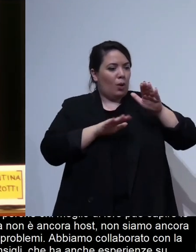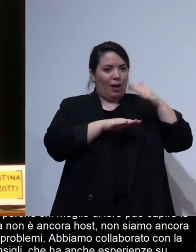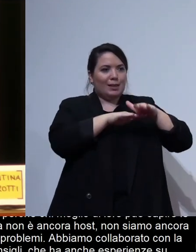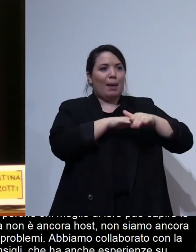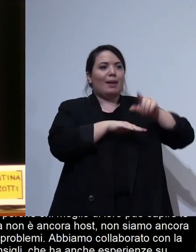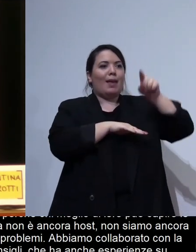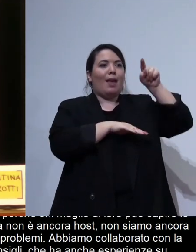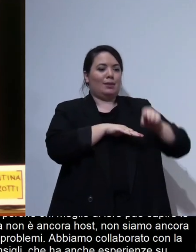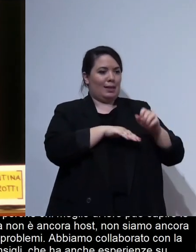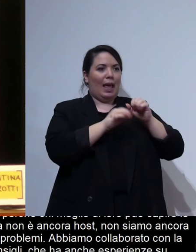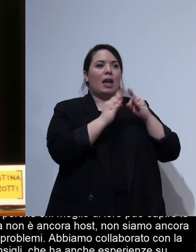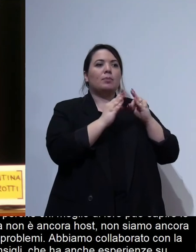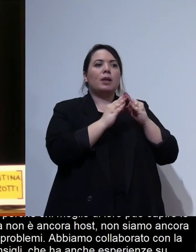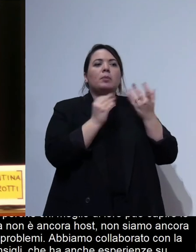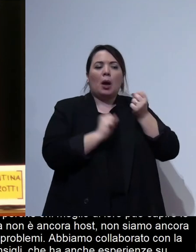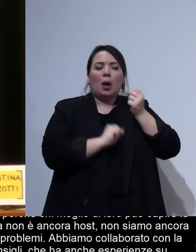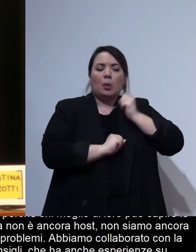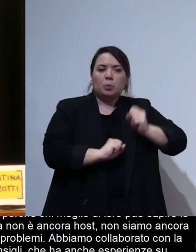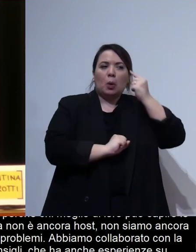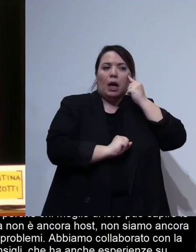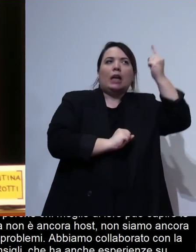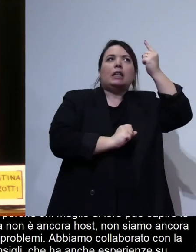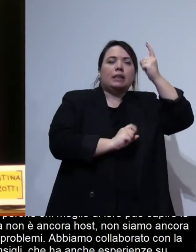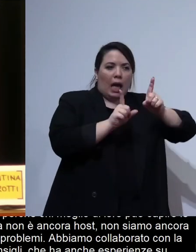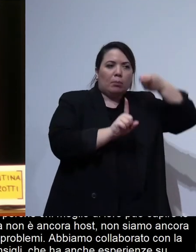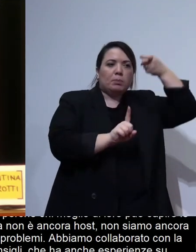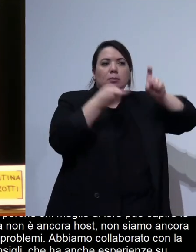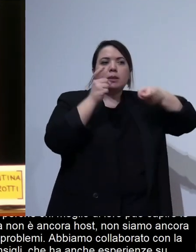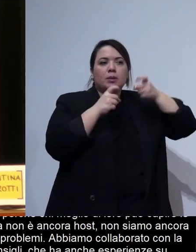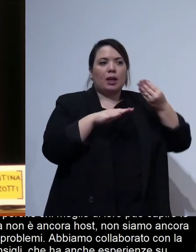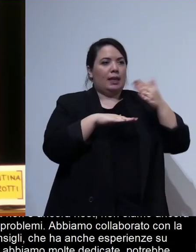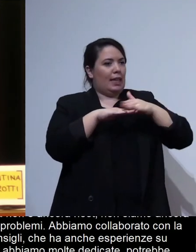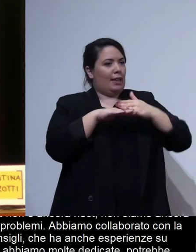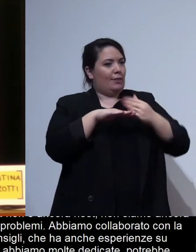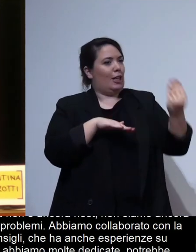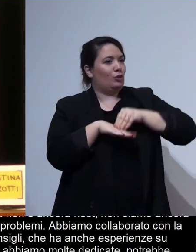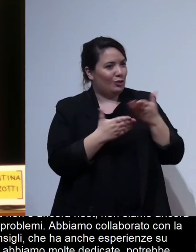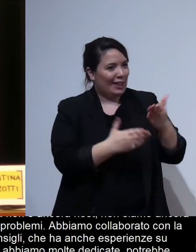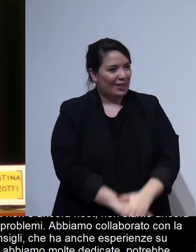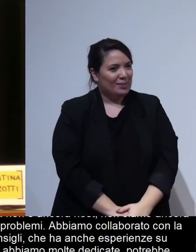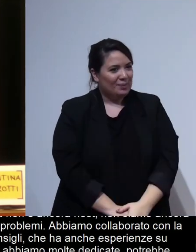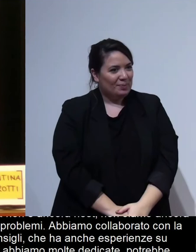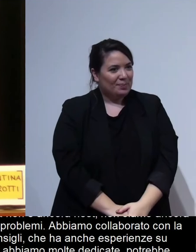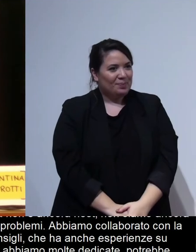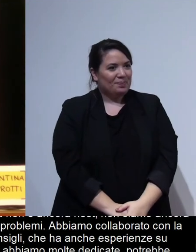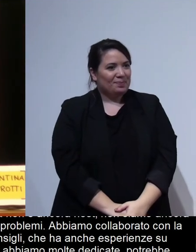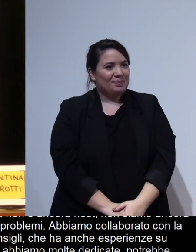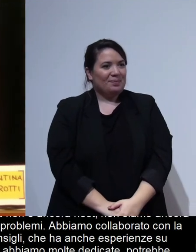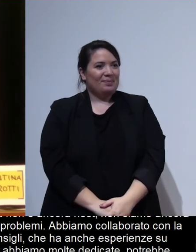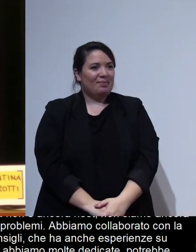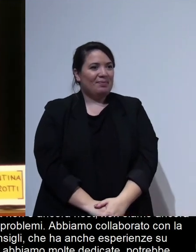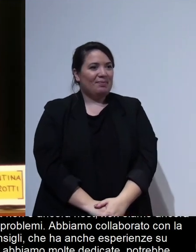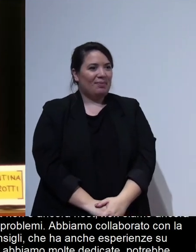dedicate potrebbe essere un'idea rispetto ai servizi aggiuntivi che volevi proporre tra l